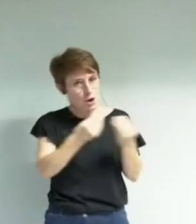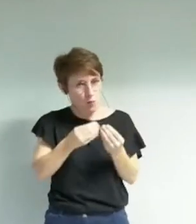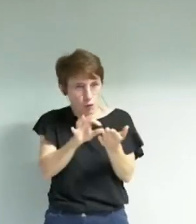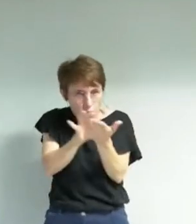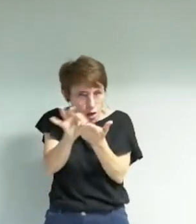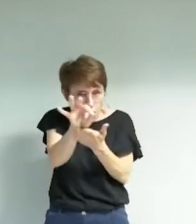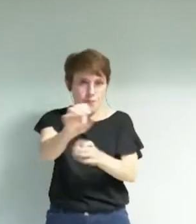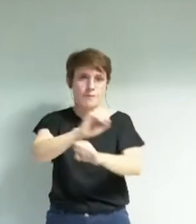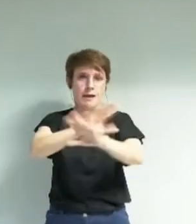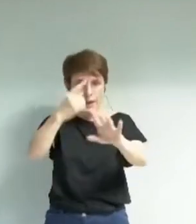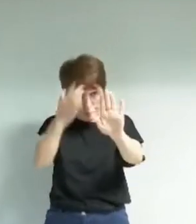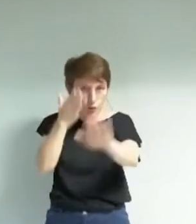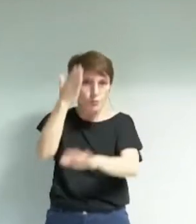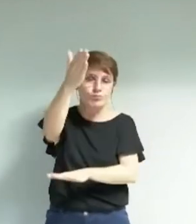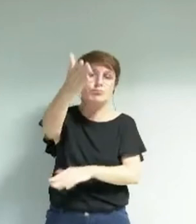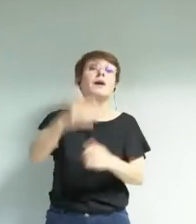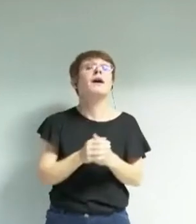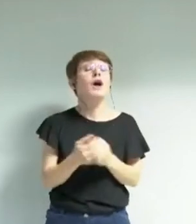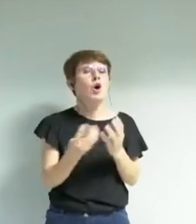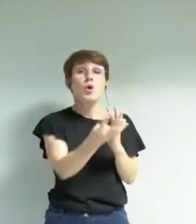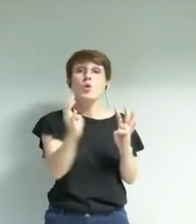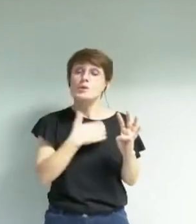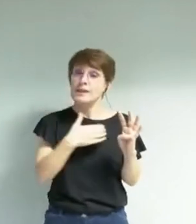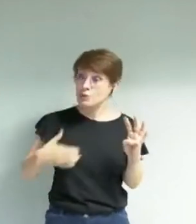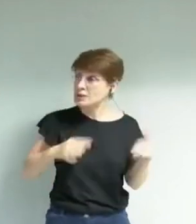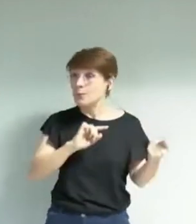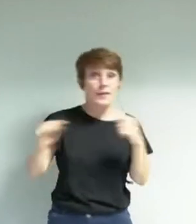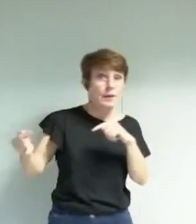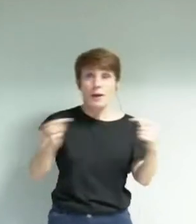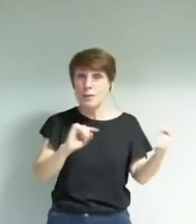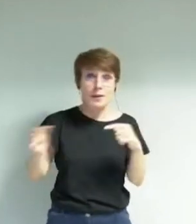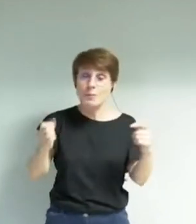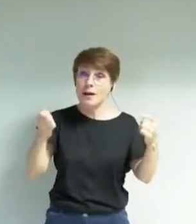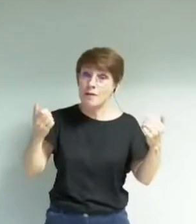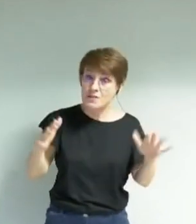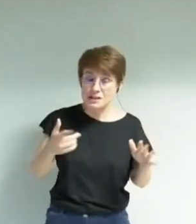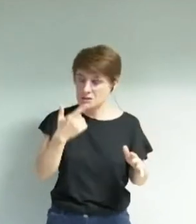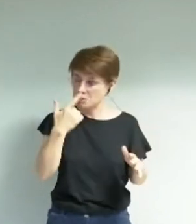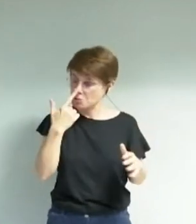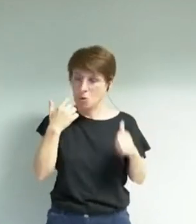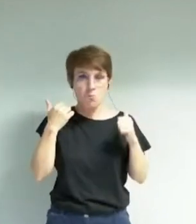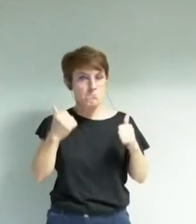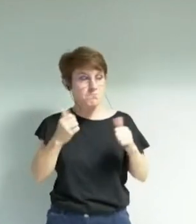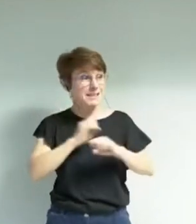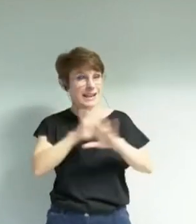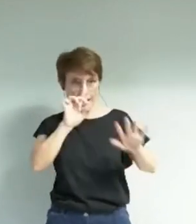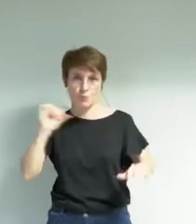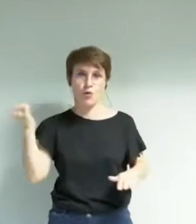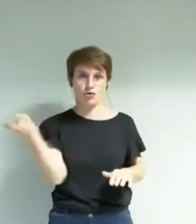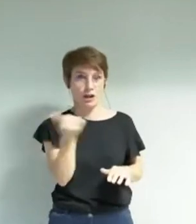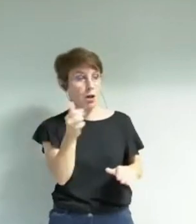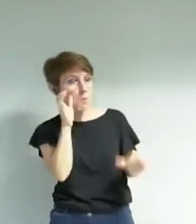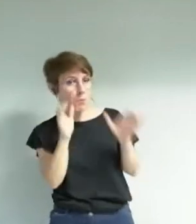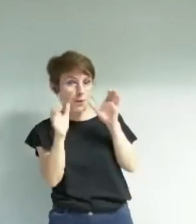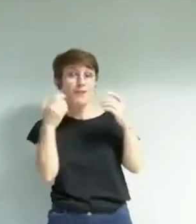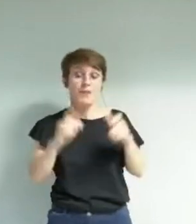et je remercie le conseil pour ces débats qui je pense sont clairs pour tout un chacun et je vous